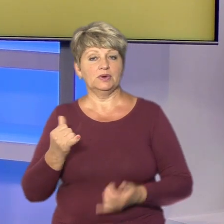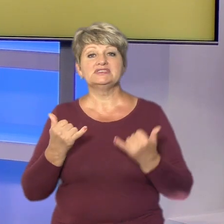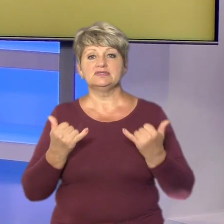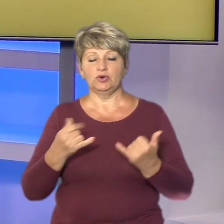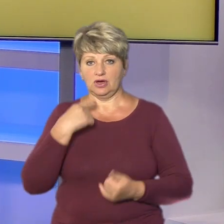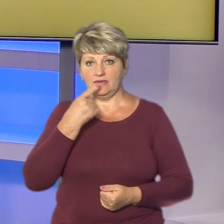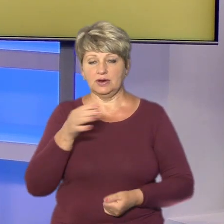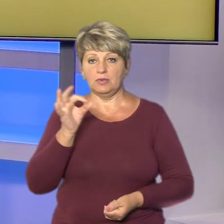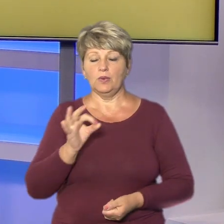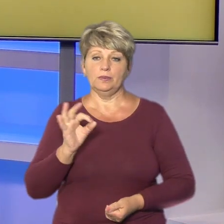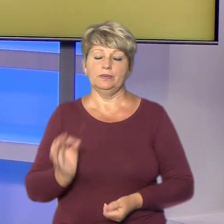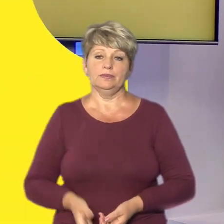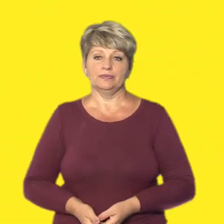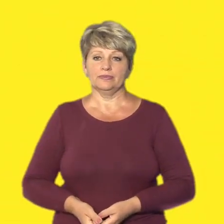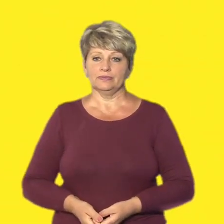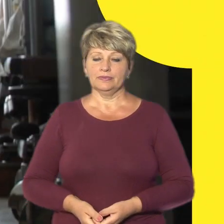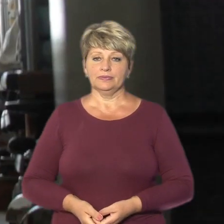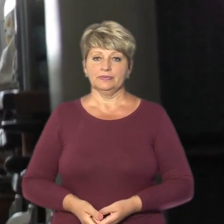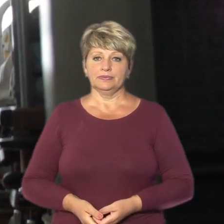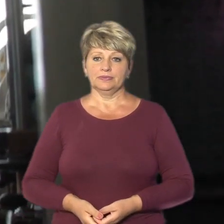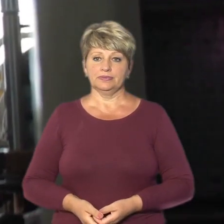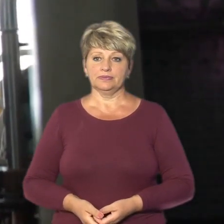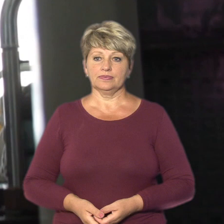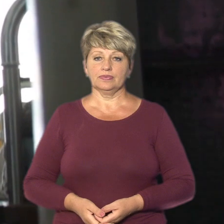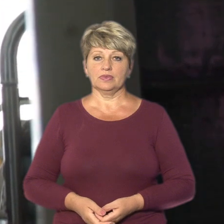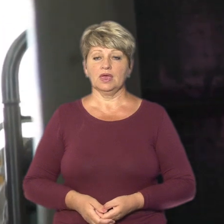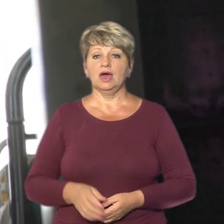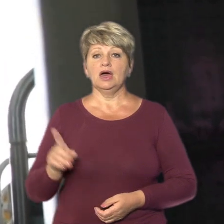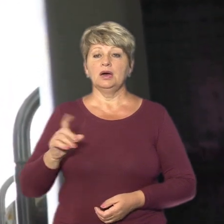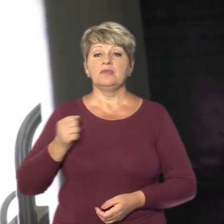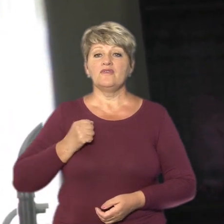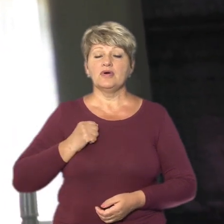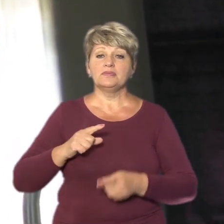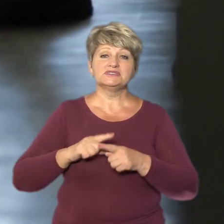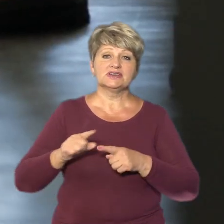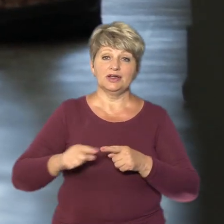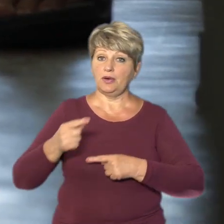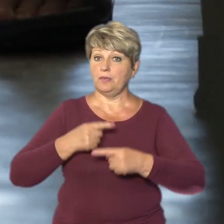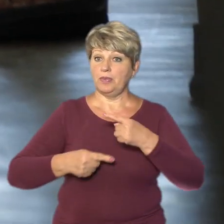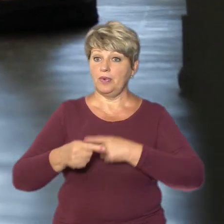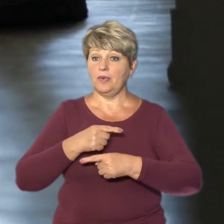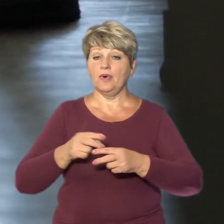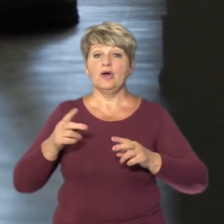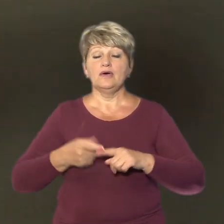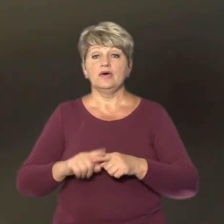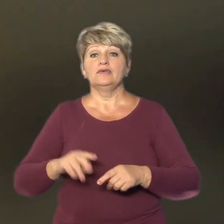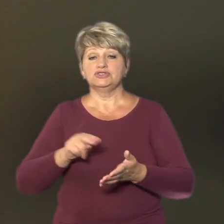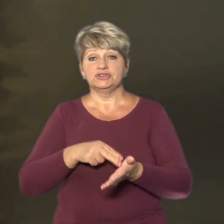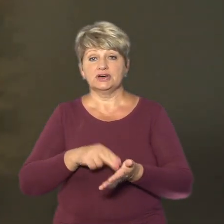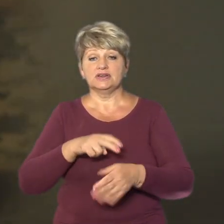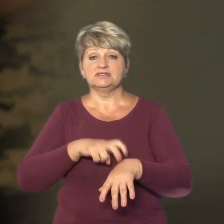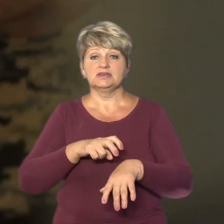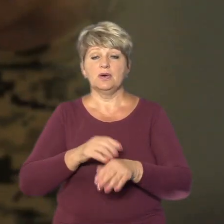сьогодні говоритимемо про таке. Аби військові скоріше повернулися у стрій, у Черкаській лікарні